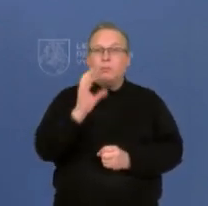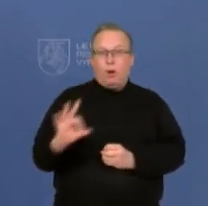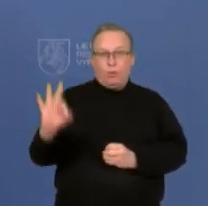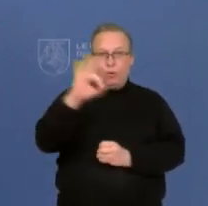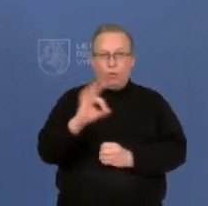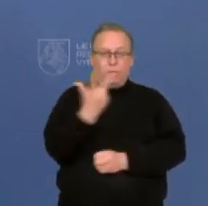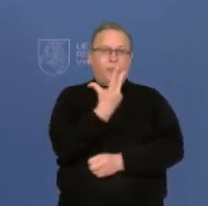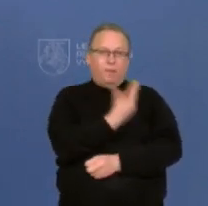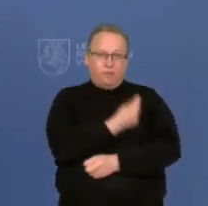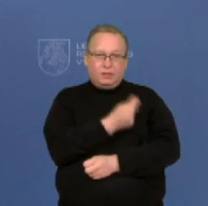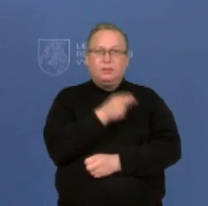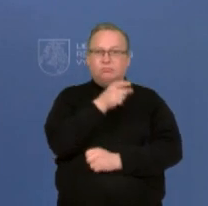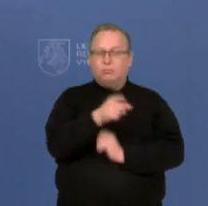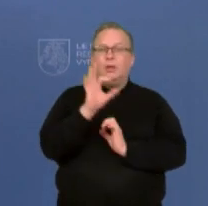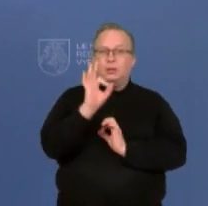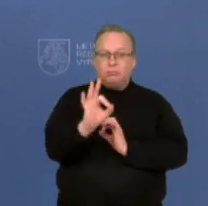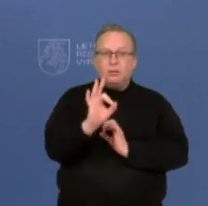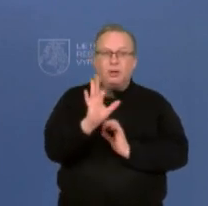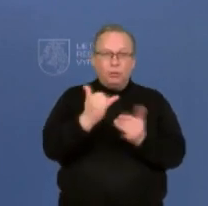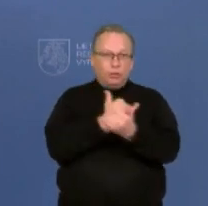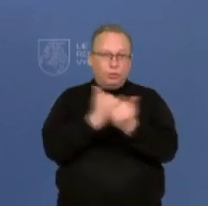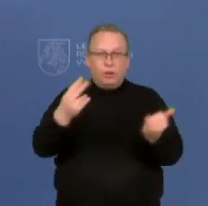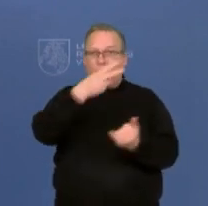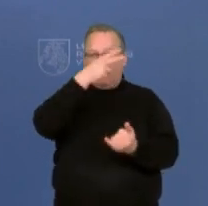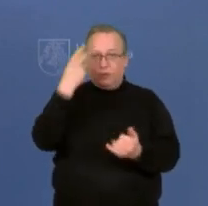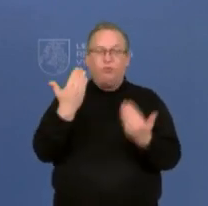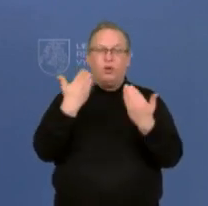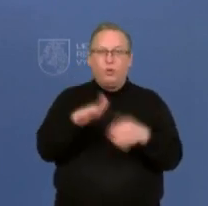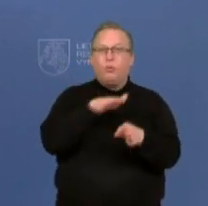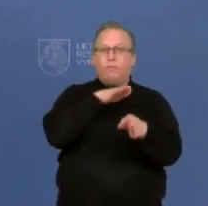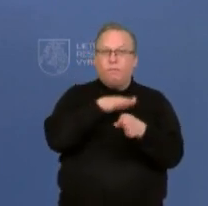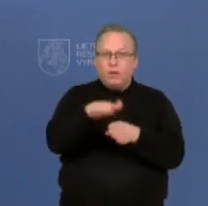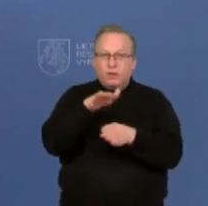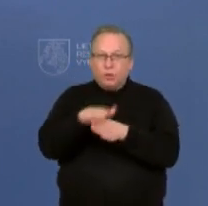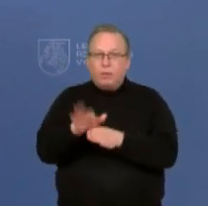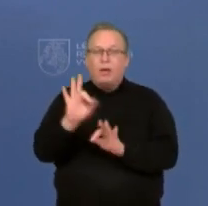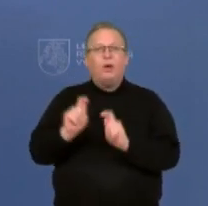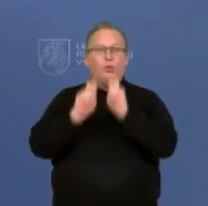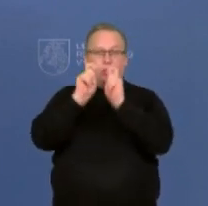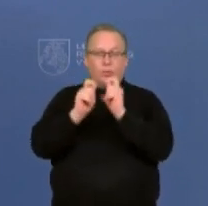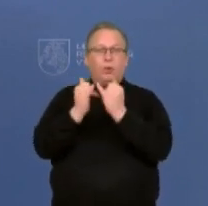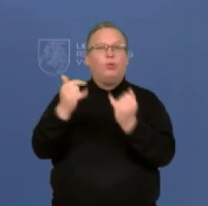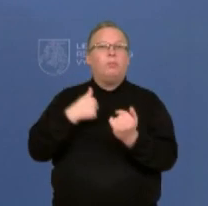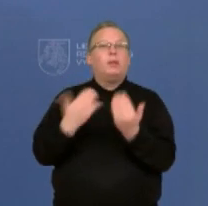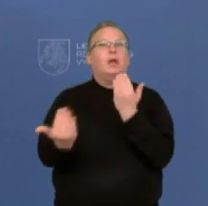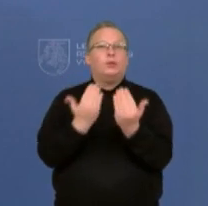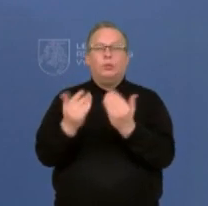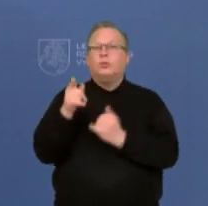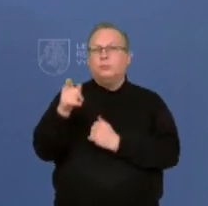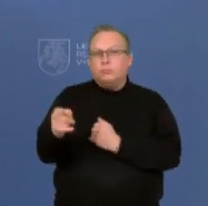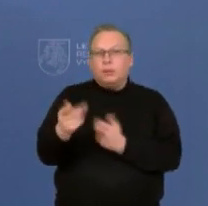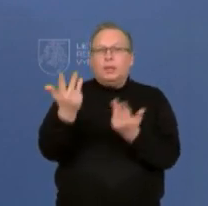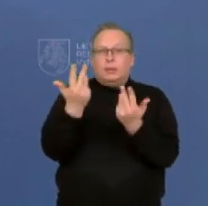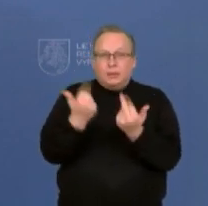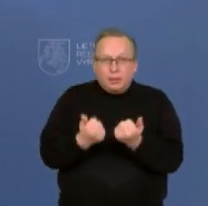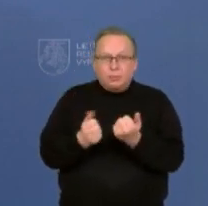vakcinacijos užtikrintimą, tas Lietuvoje ir padaryta į testavimo užtikrinimą, taip, man atrodo, protingumo,